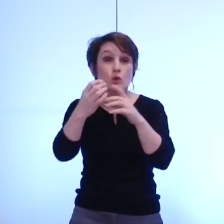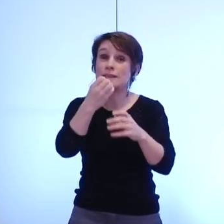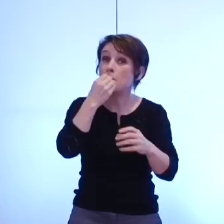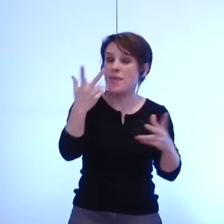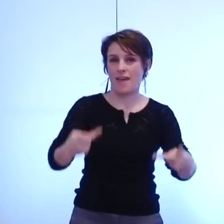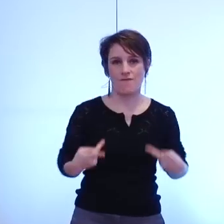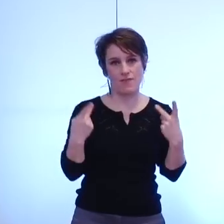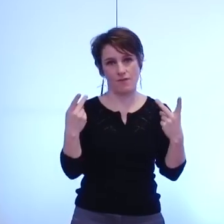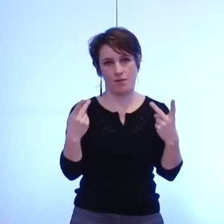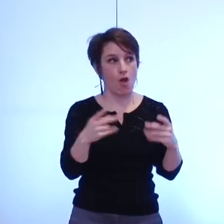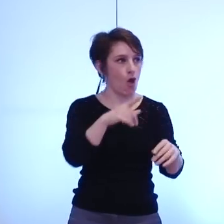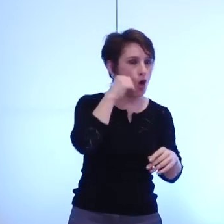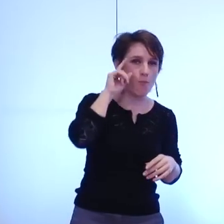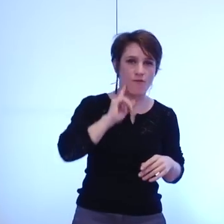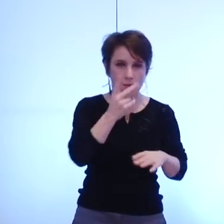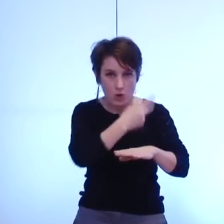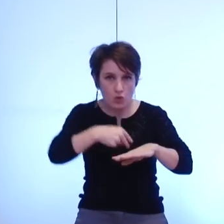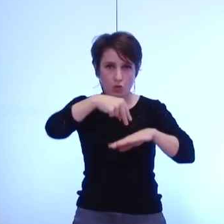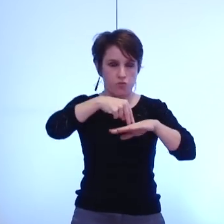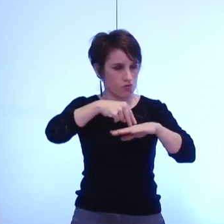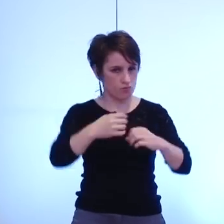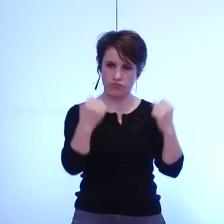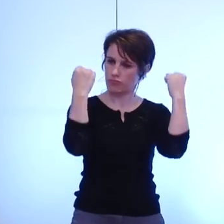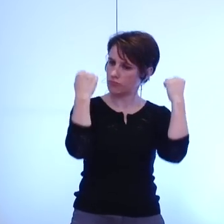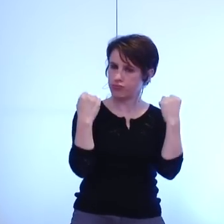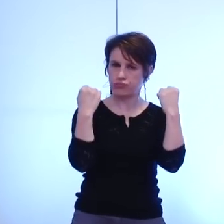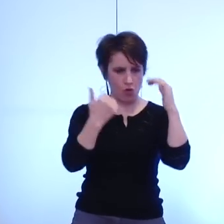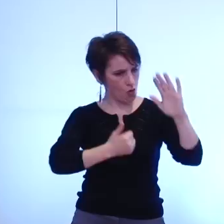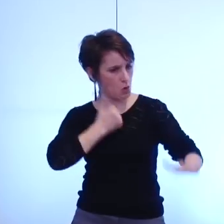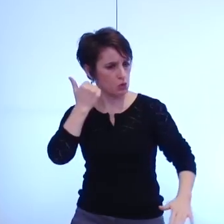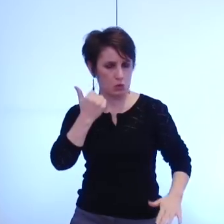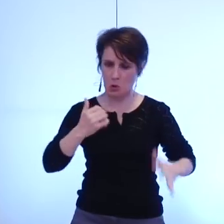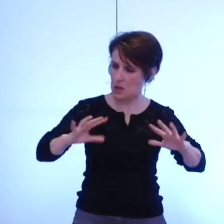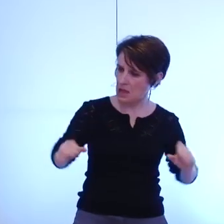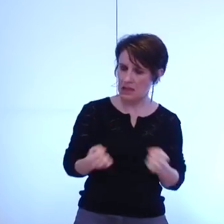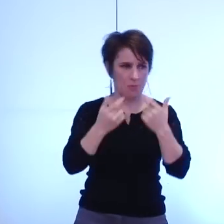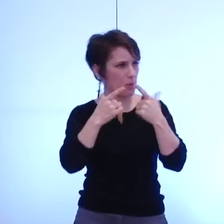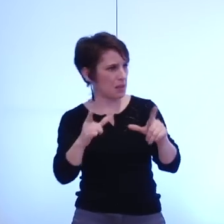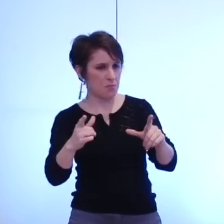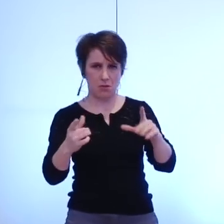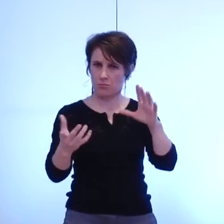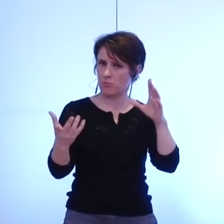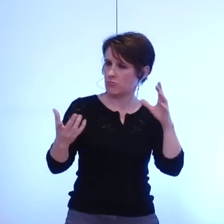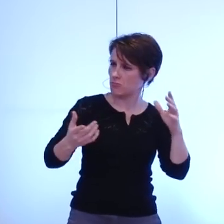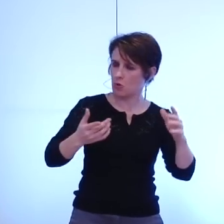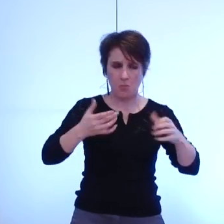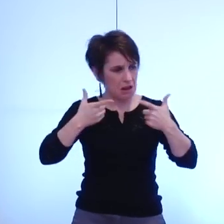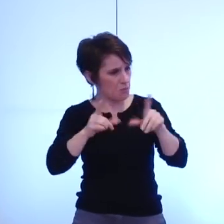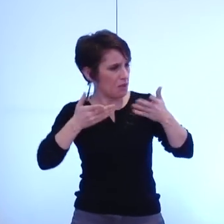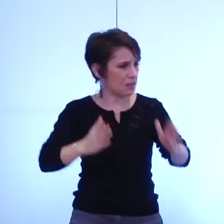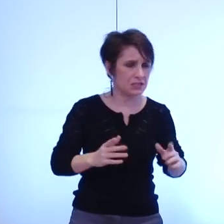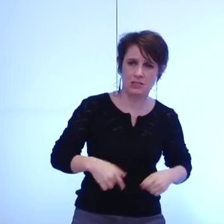hommes sont debout autonomes capables de libre arbitre cultivés éduqués émancipés